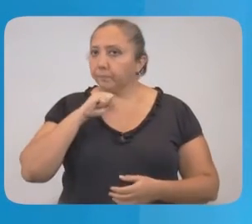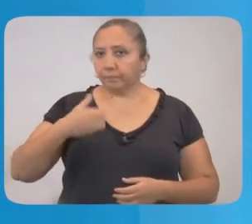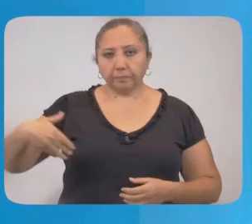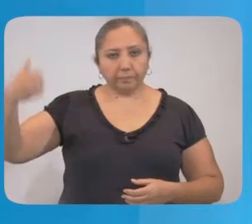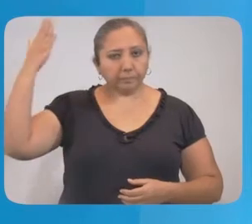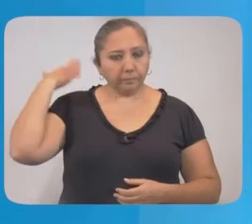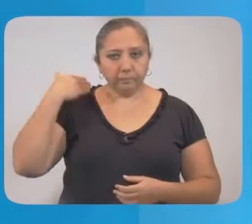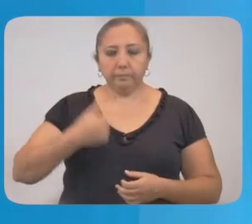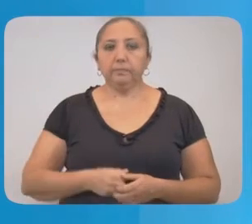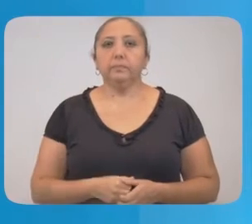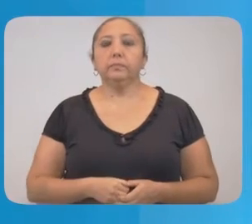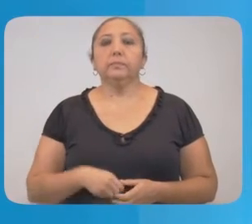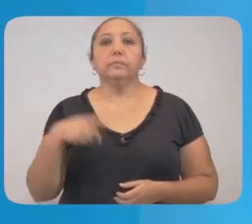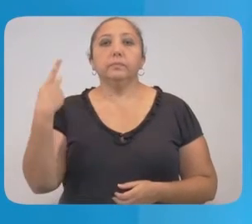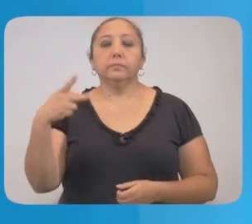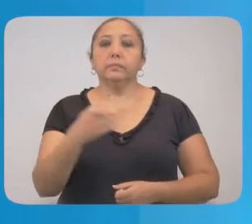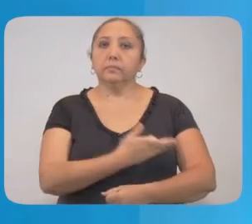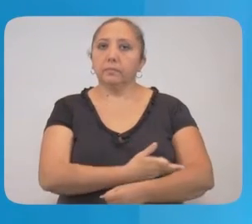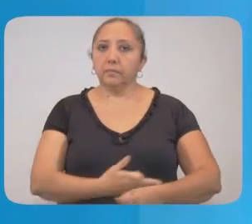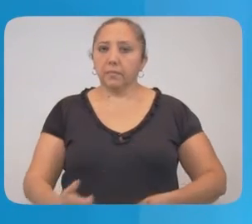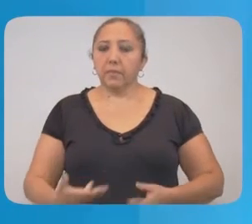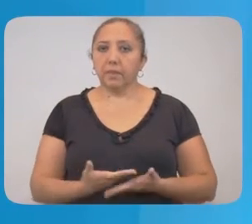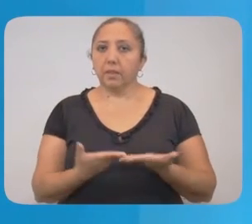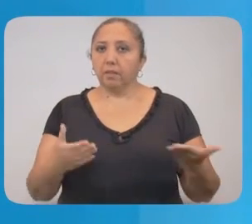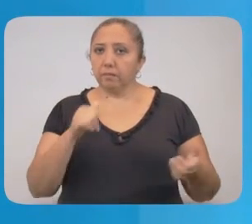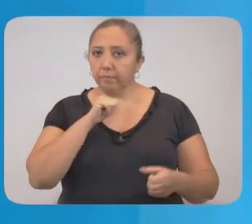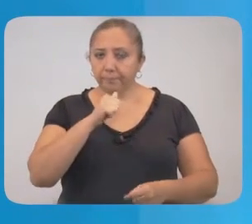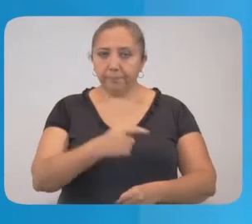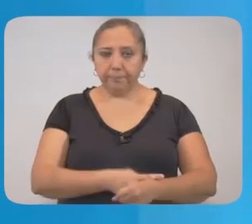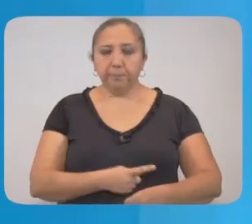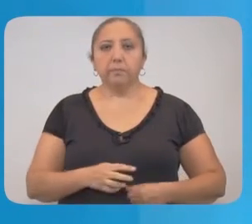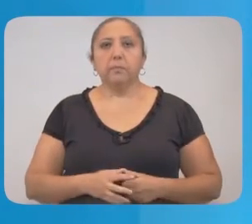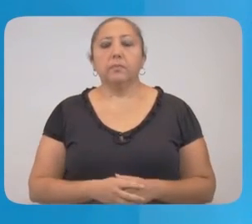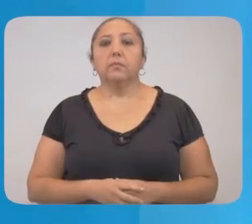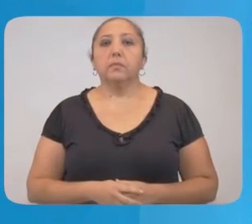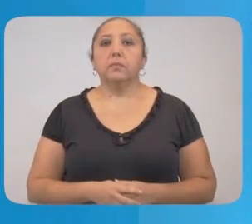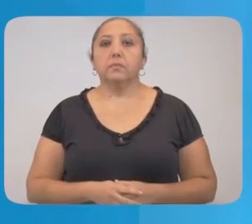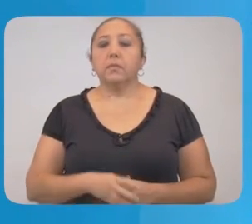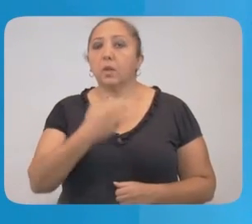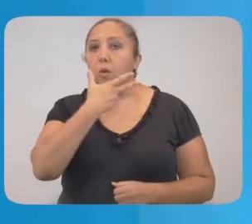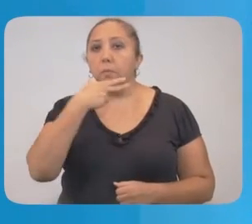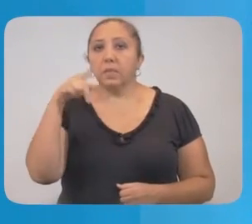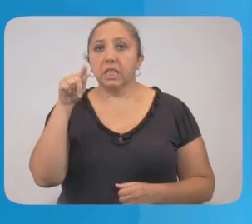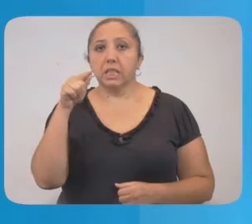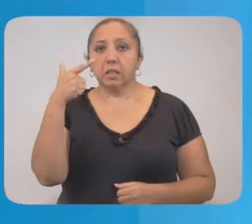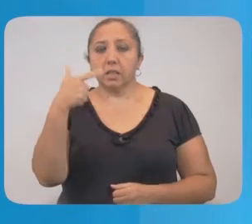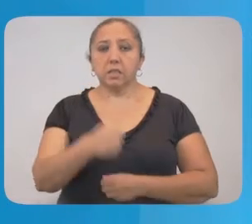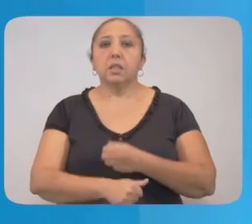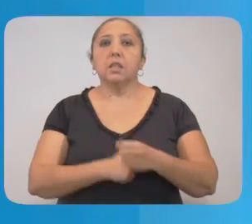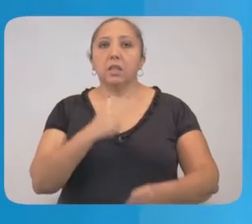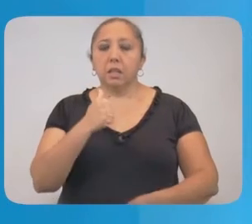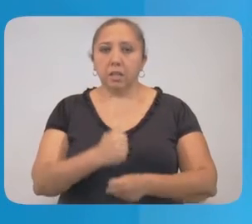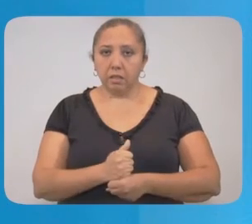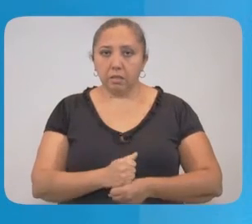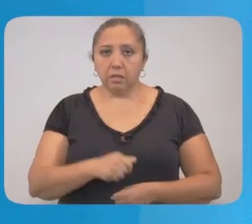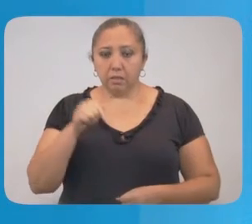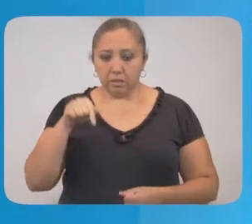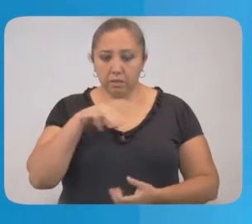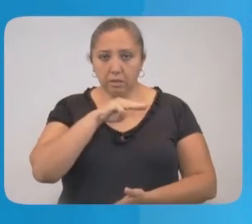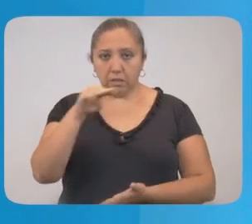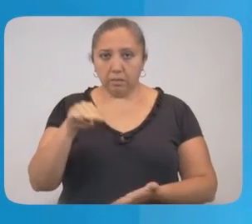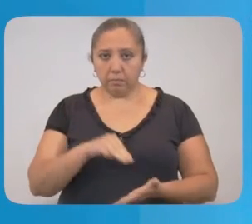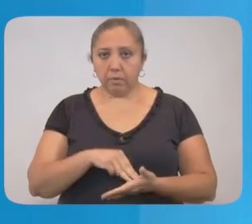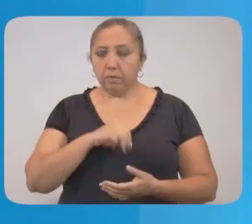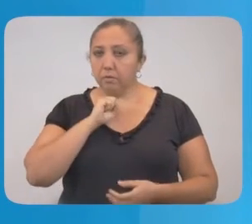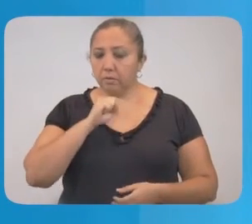kajak bakaxi, taku walkila, mishba chik pa haktio. Juntul kolel 81 hapti, anasinu kajak